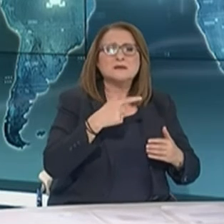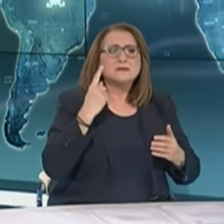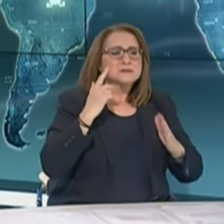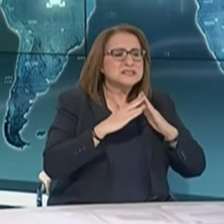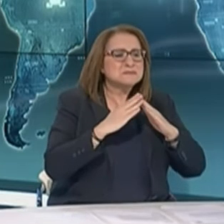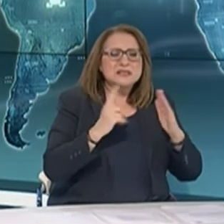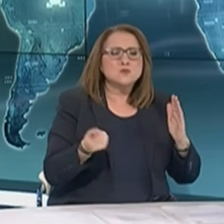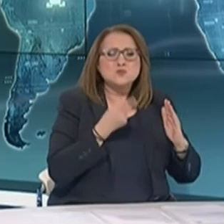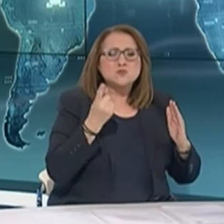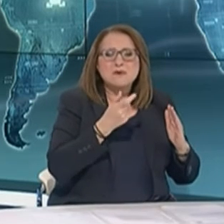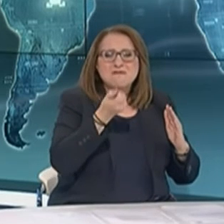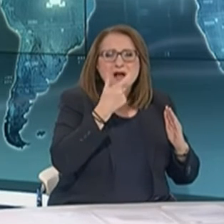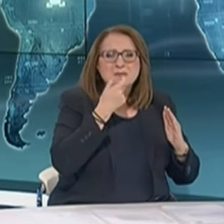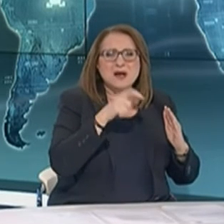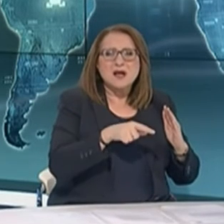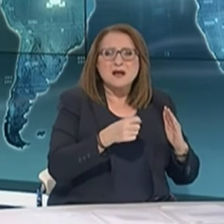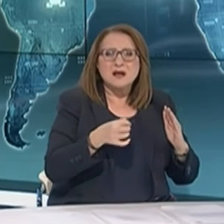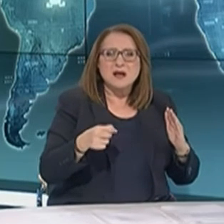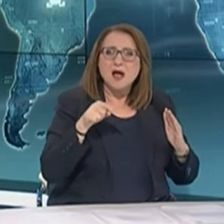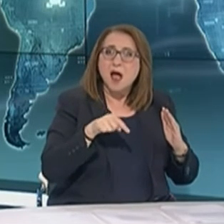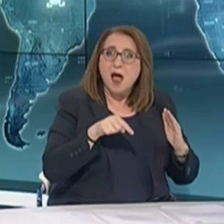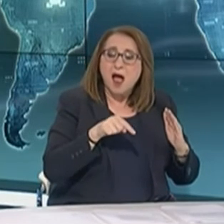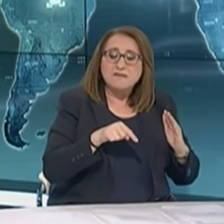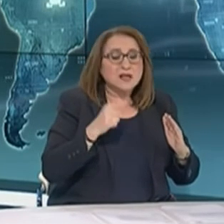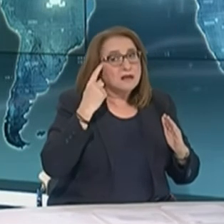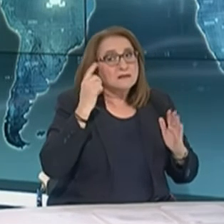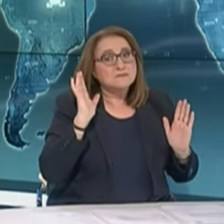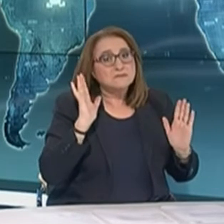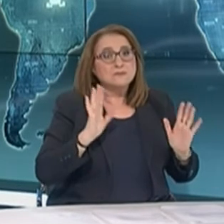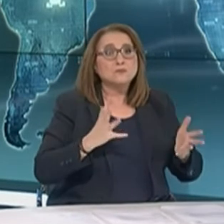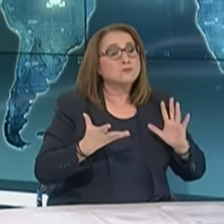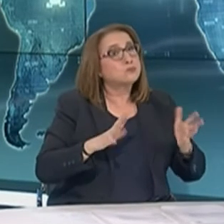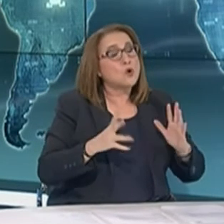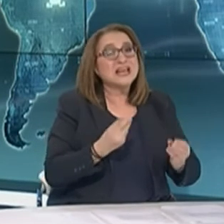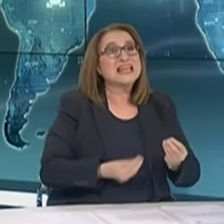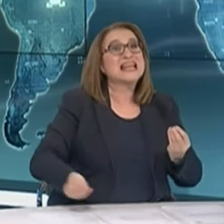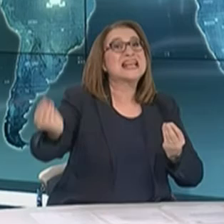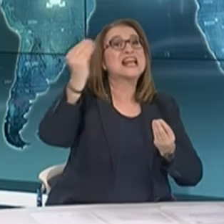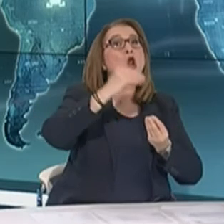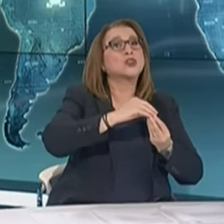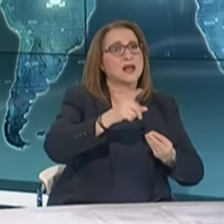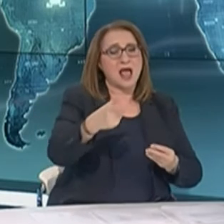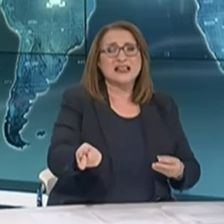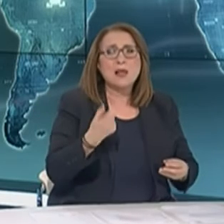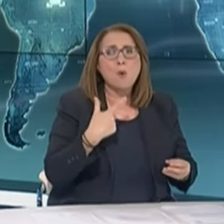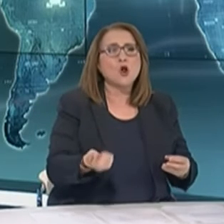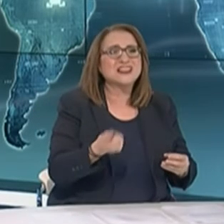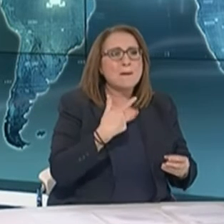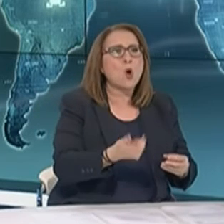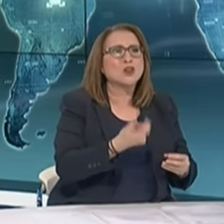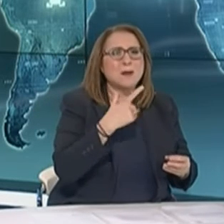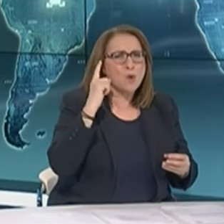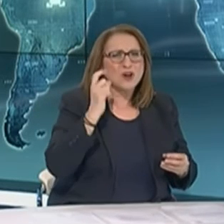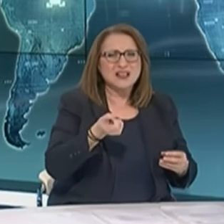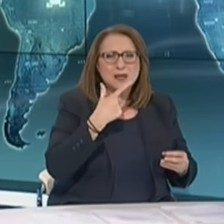σπιτικό μας μπορεί να επιδεινώνουν ή να αυξάνουν την προδιάθεση για μια πιο σοβαρή νόσου. Και επίσης